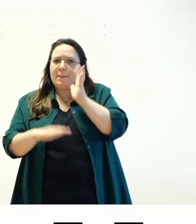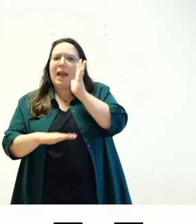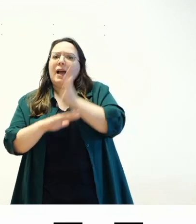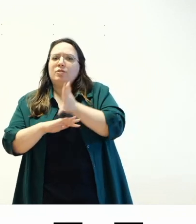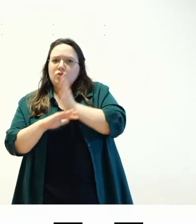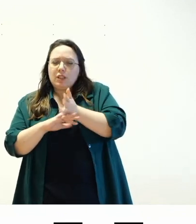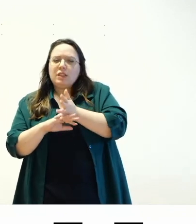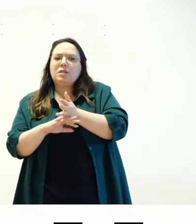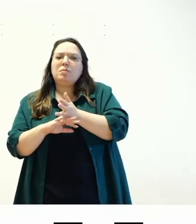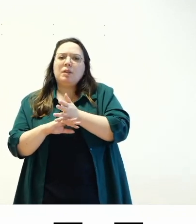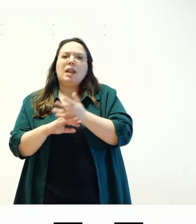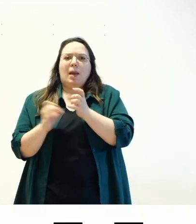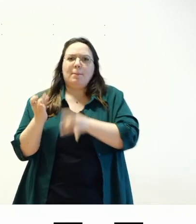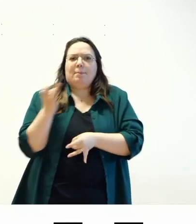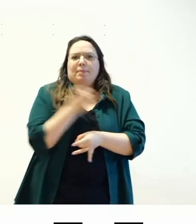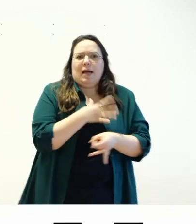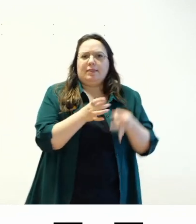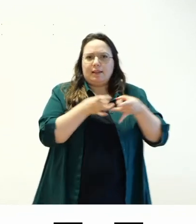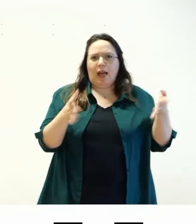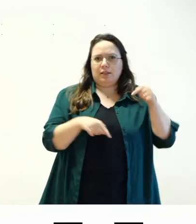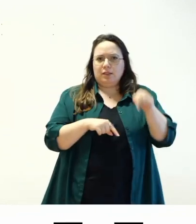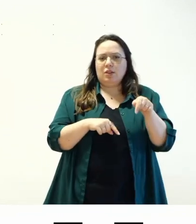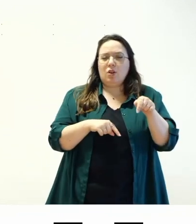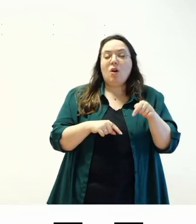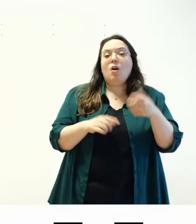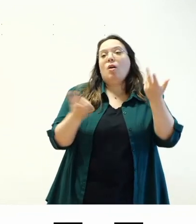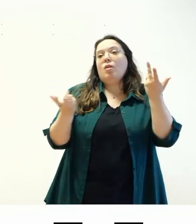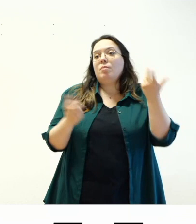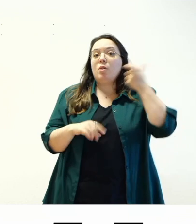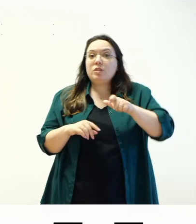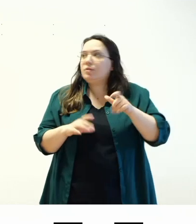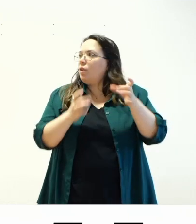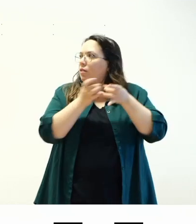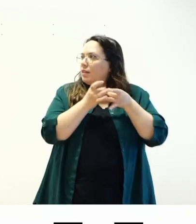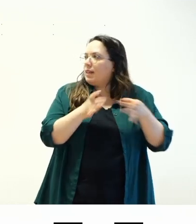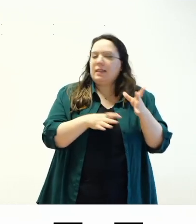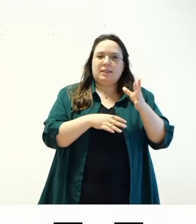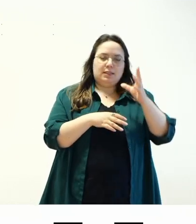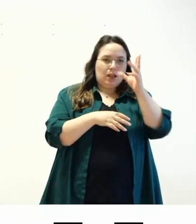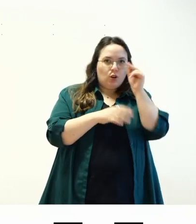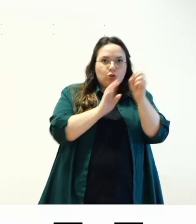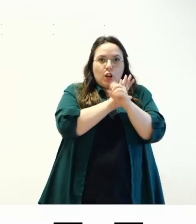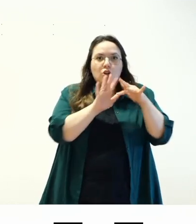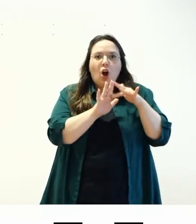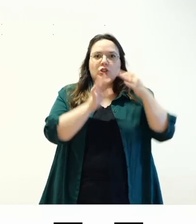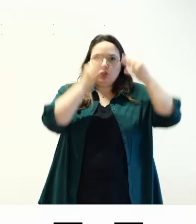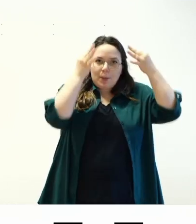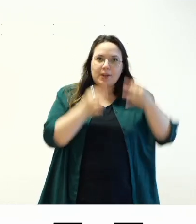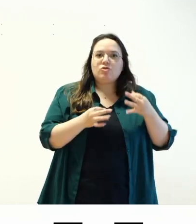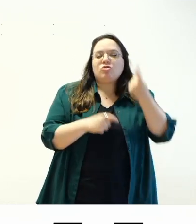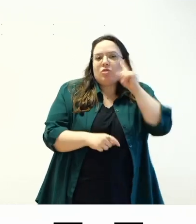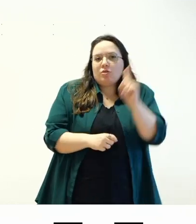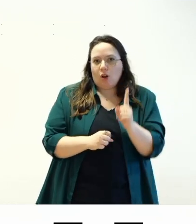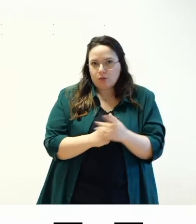rispetto a un tema classico in cui io magari non so esattamente che codice ha scritto il creatore del tema